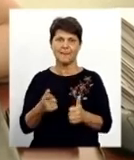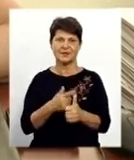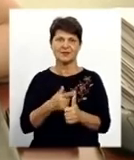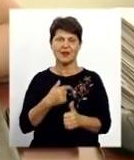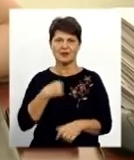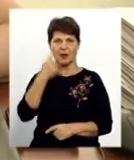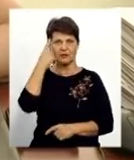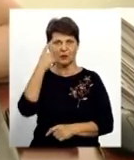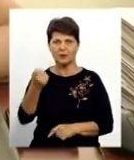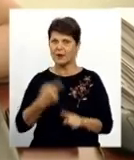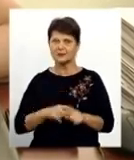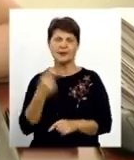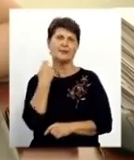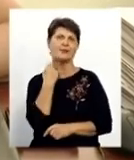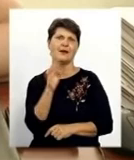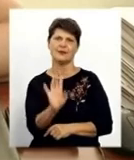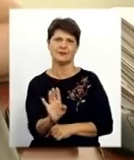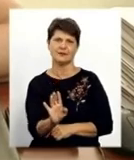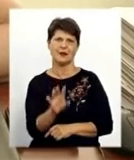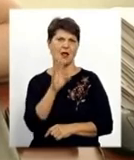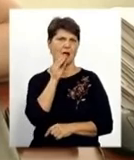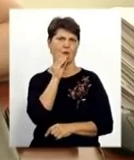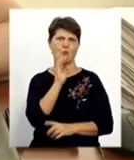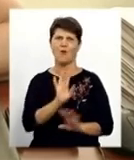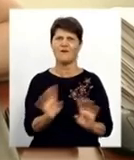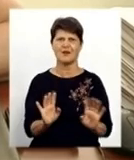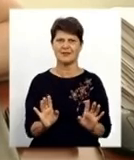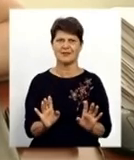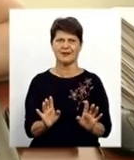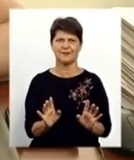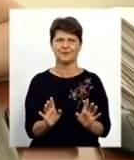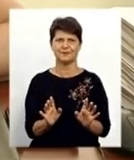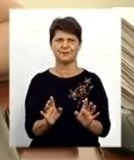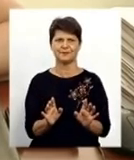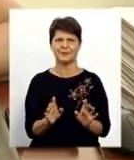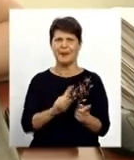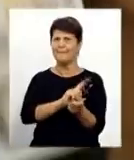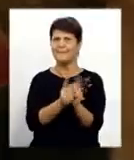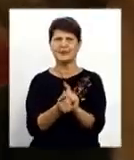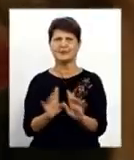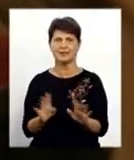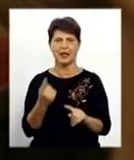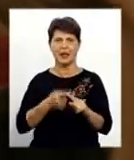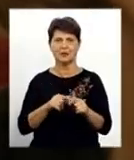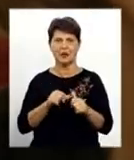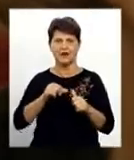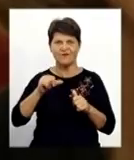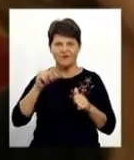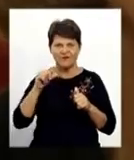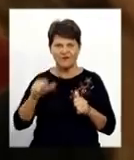наголошую, це не англійська мова, це не переклад, це виключно